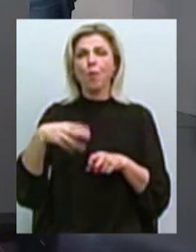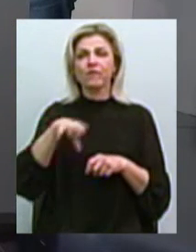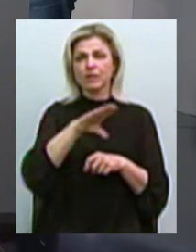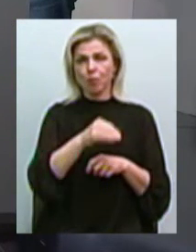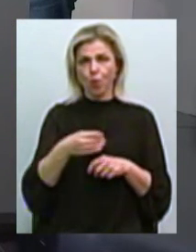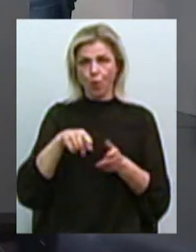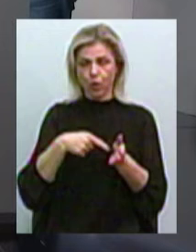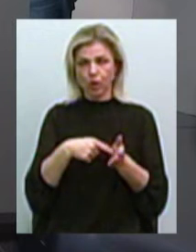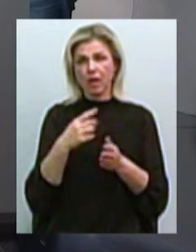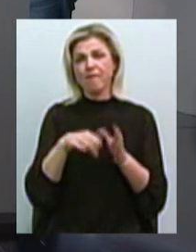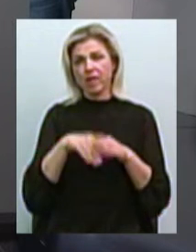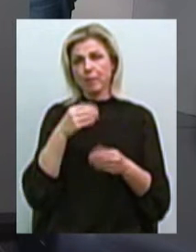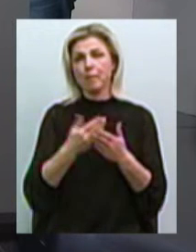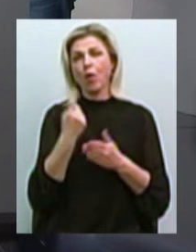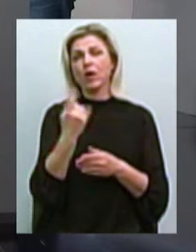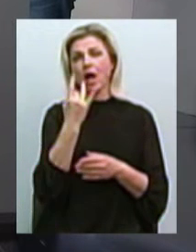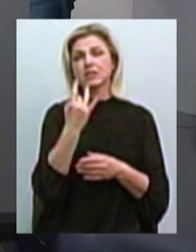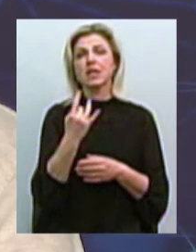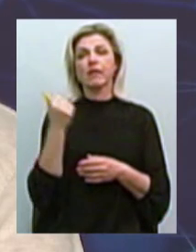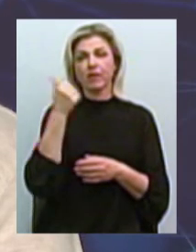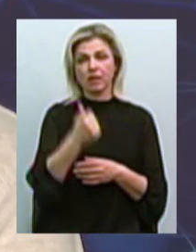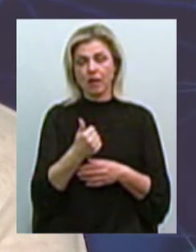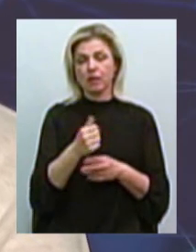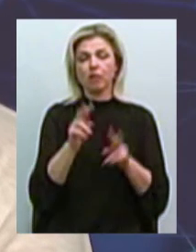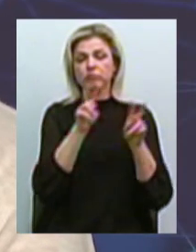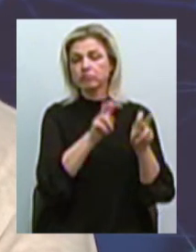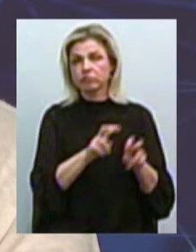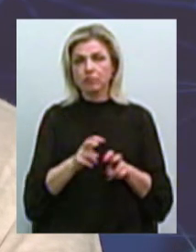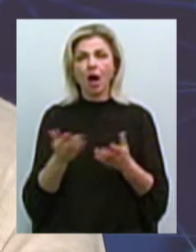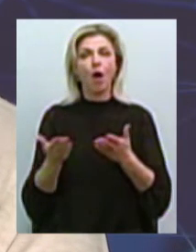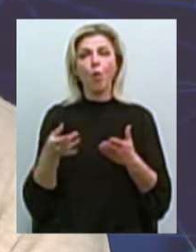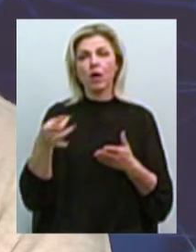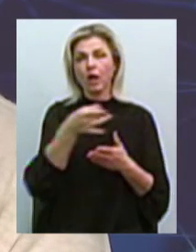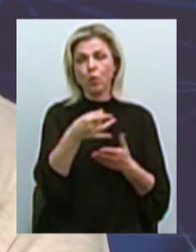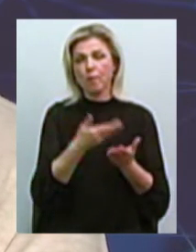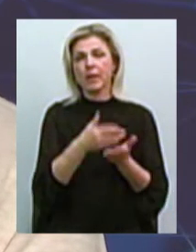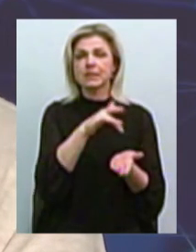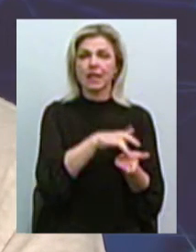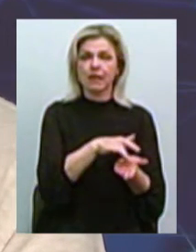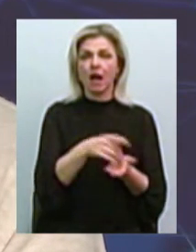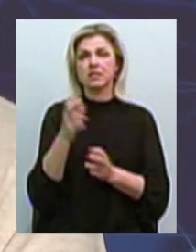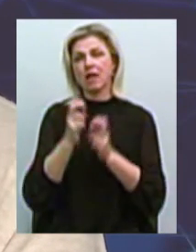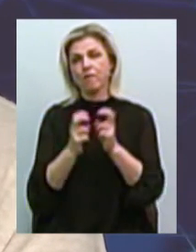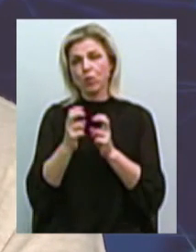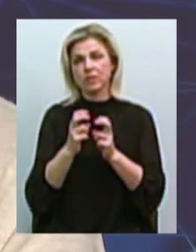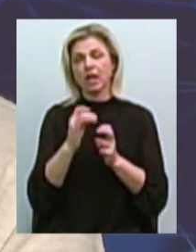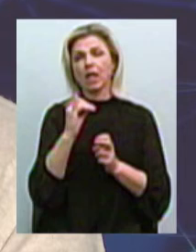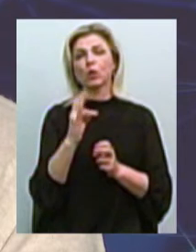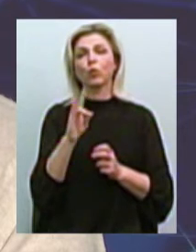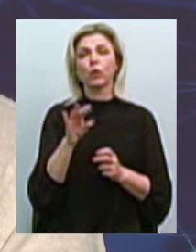раз в неделю, раз в две недели они обследуют какой-то район нашого города. там центральный, заводский, гульский.